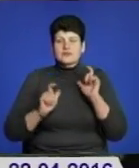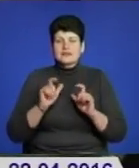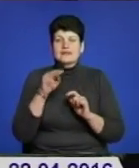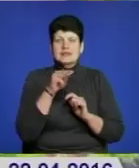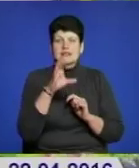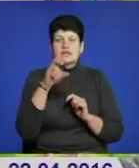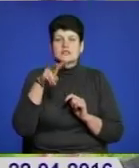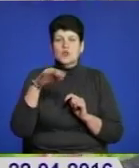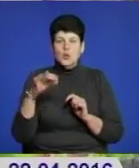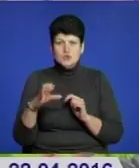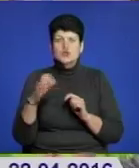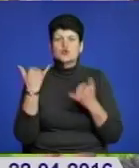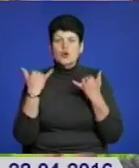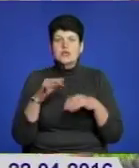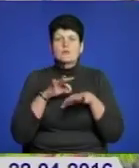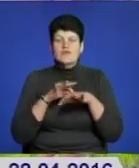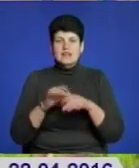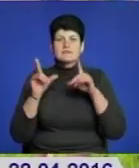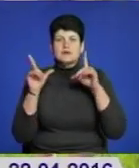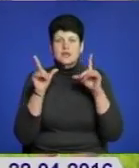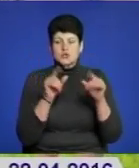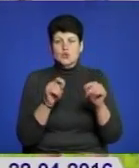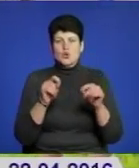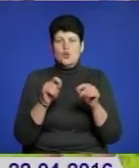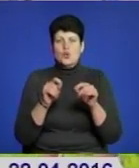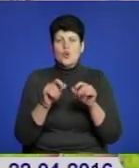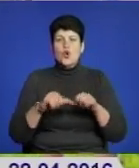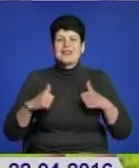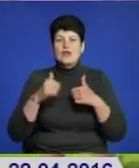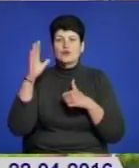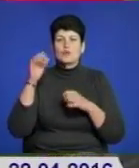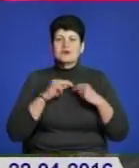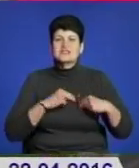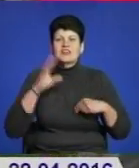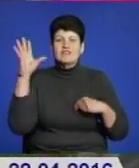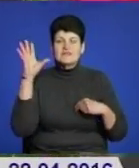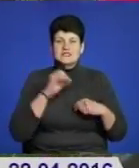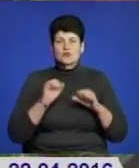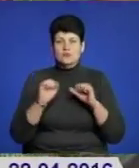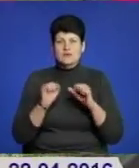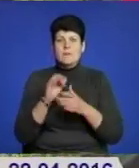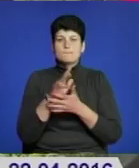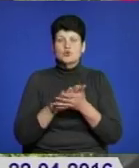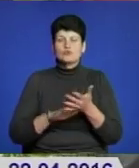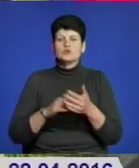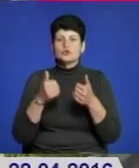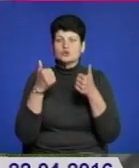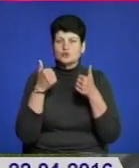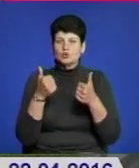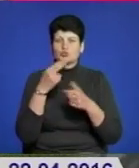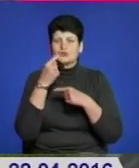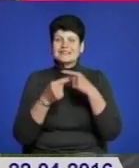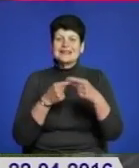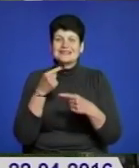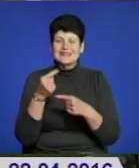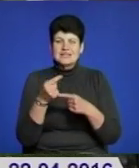сьогодні провели виїзну колегію працівників усіх управлінь. Чиновниця продовжила добру традицію Тернопільського університету,